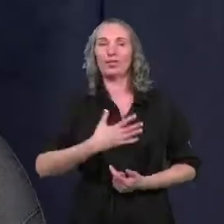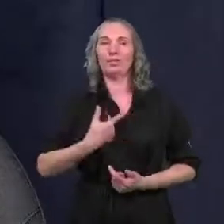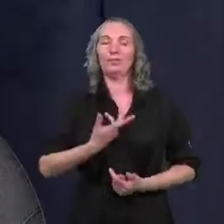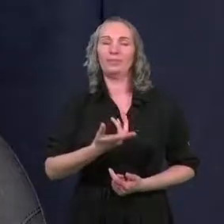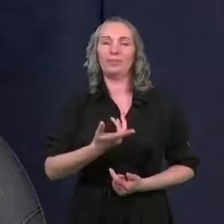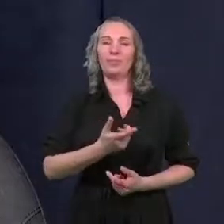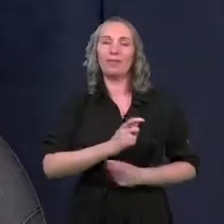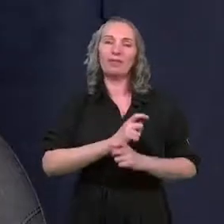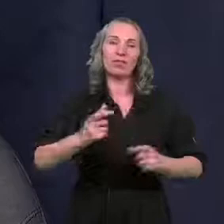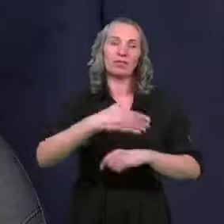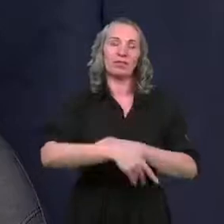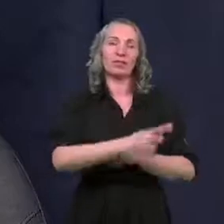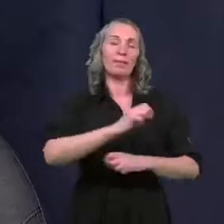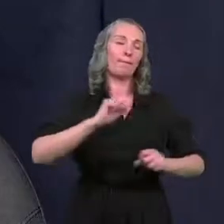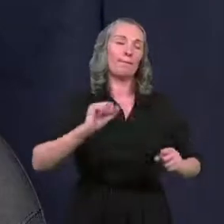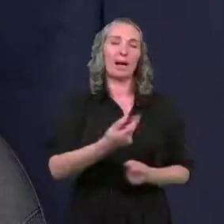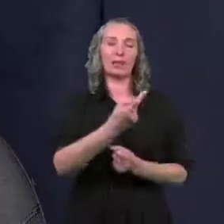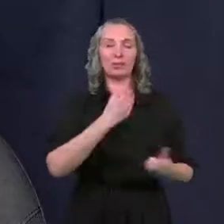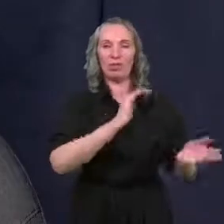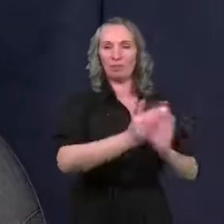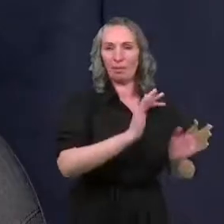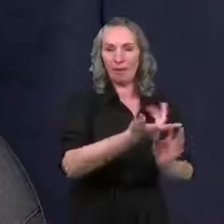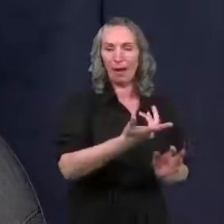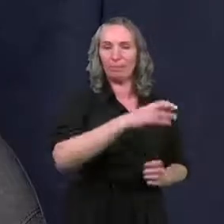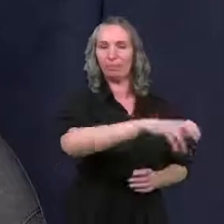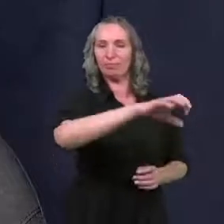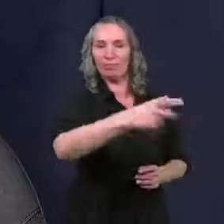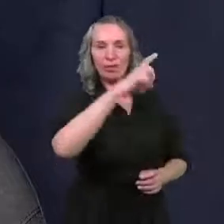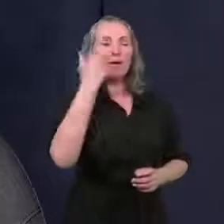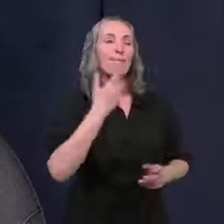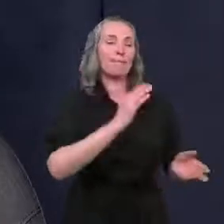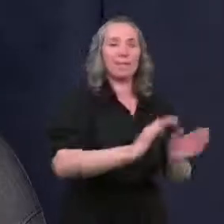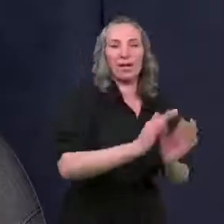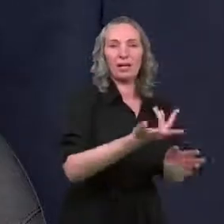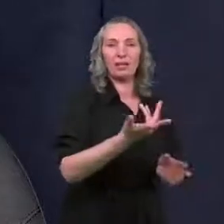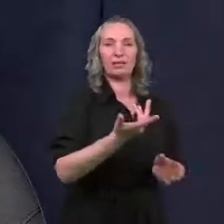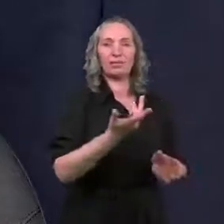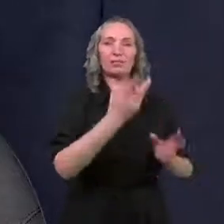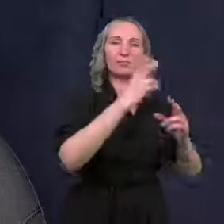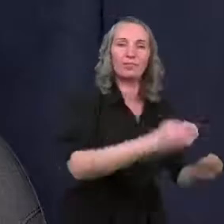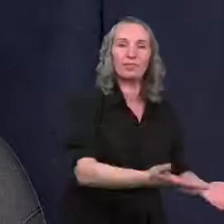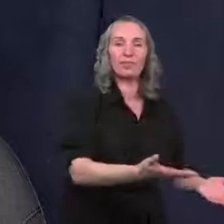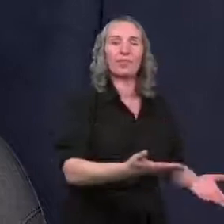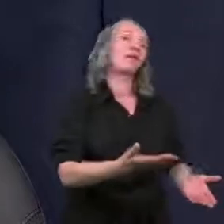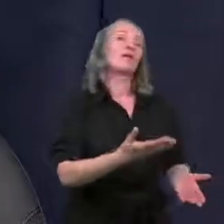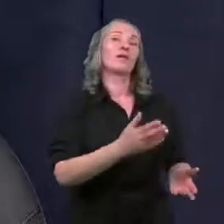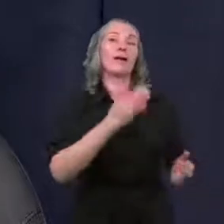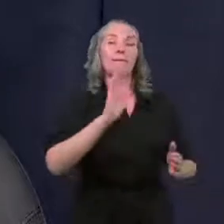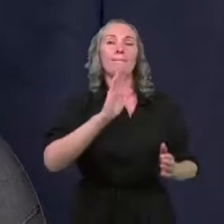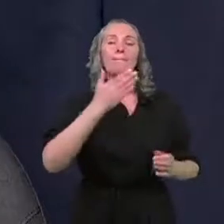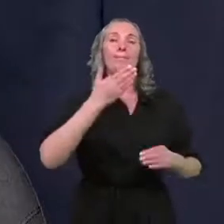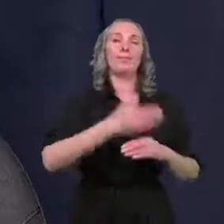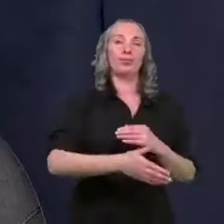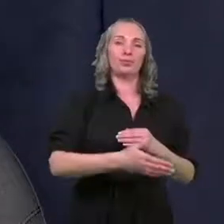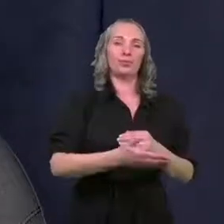ostatnim czasie bardzo się dba, bardzo się pielęgnuje, hołubi. Natomiast później